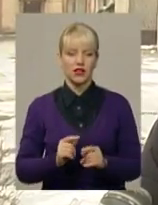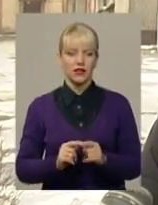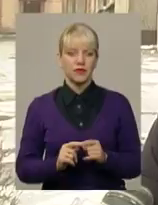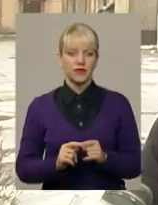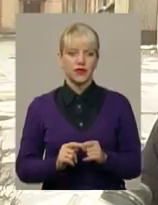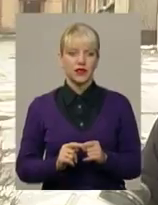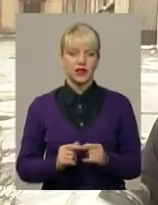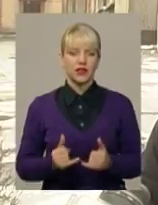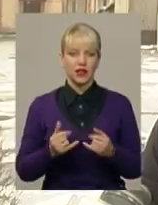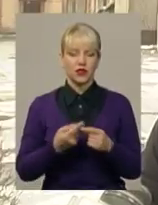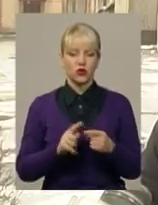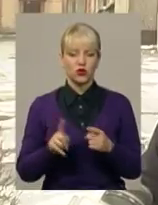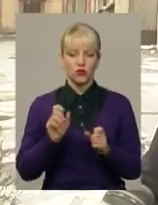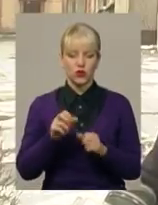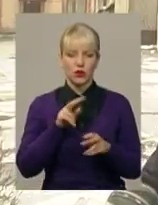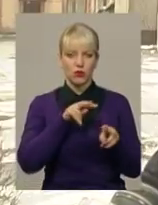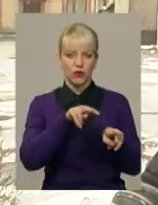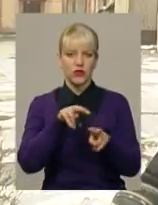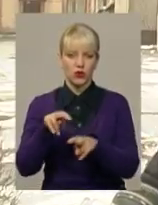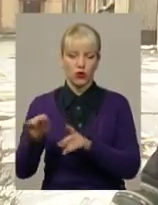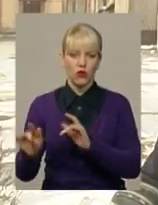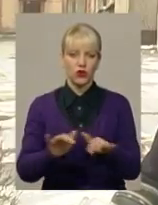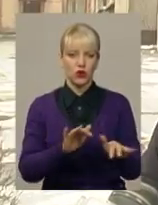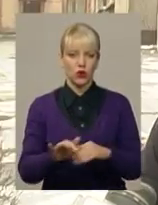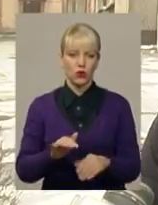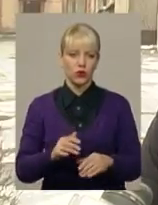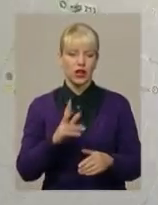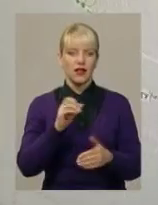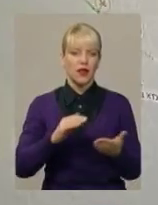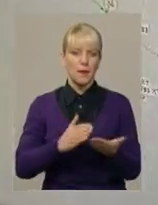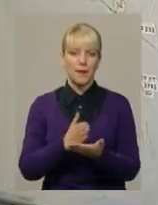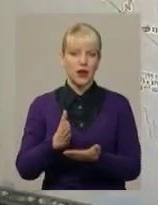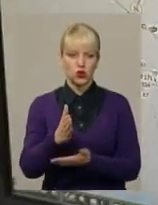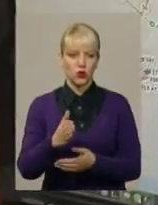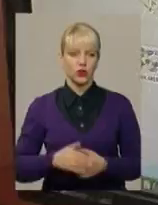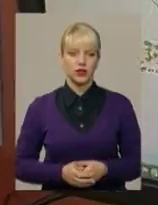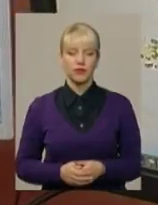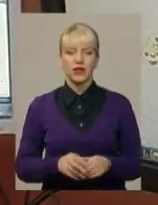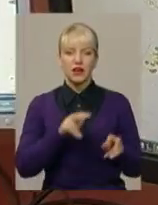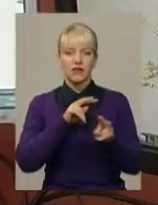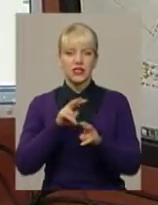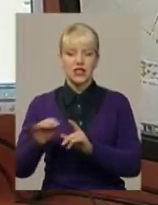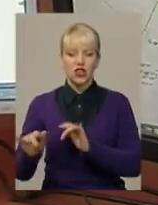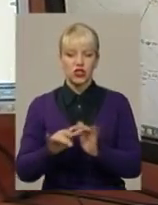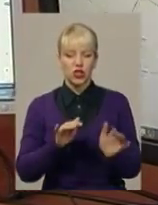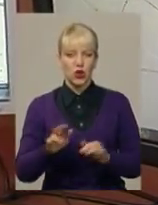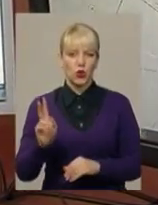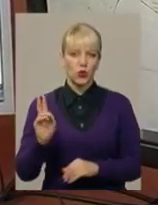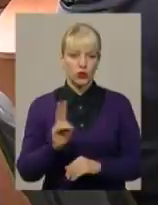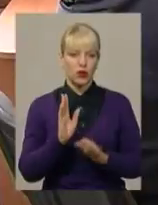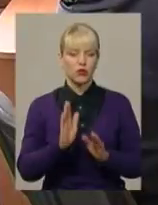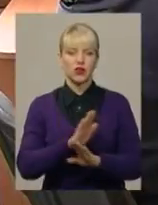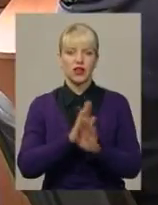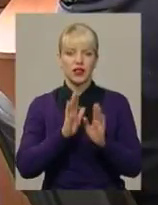того, щоб можна було висвідковувати рух на тому чи іншому маршруті. Відстежувати рух комунального транспорту будуть не лише